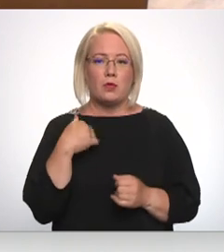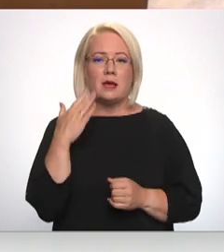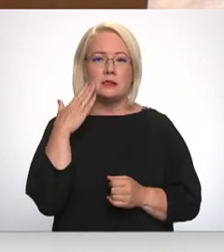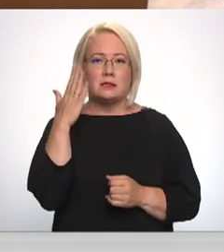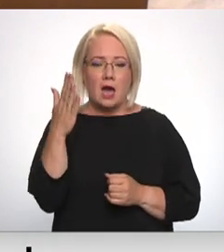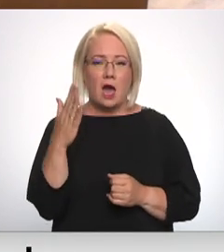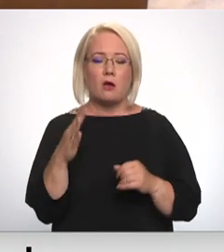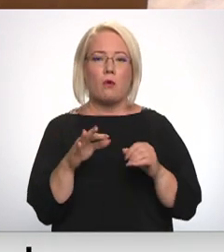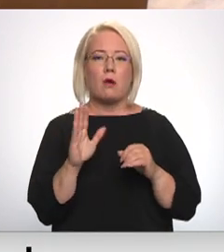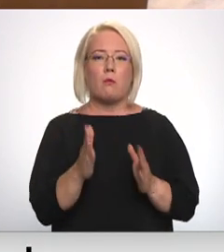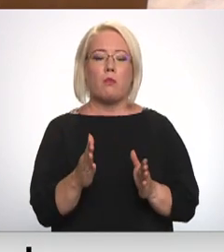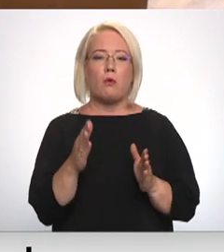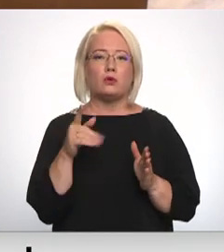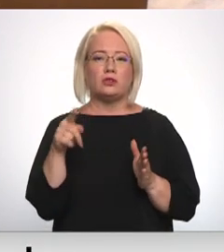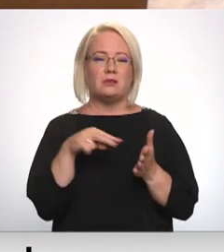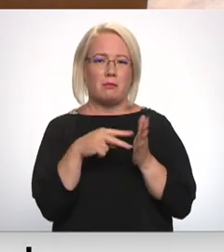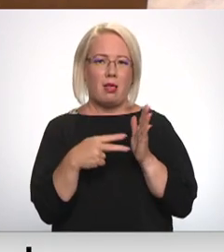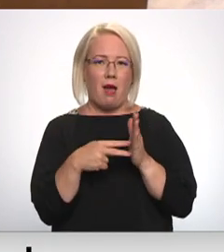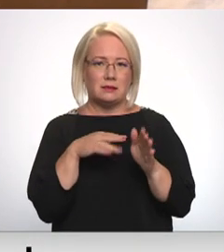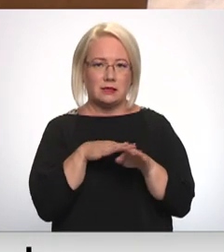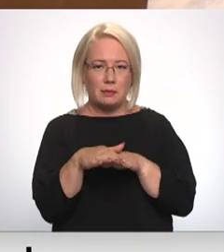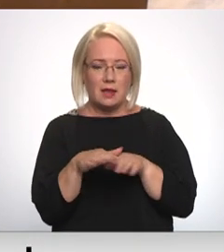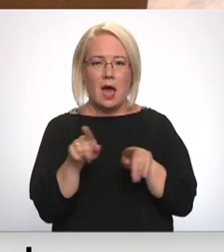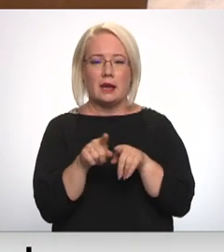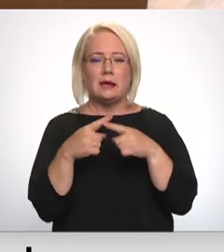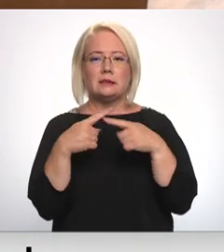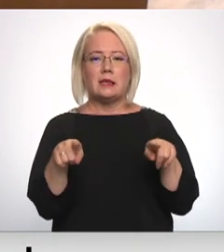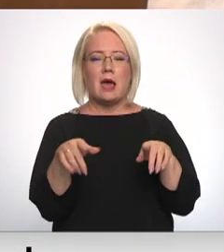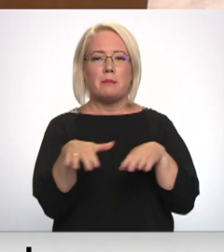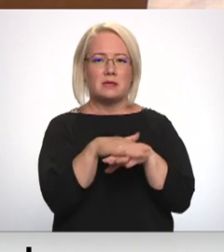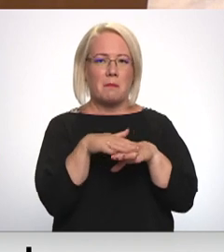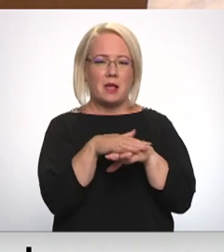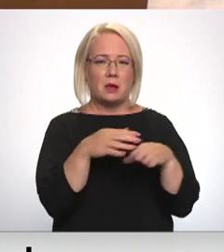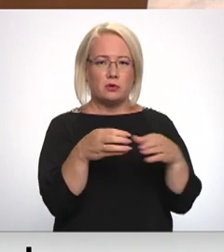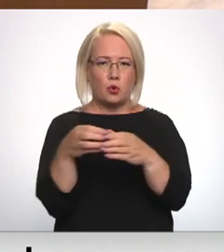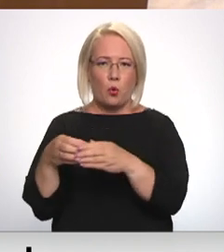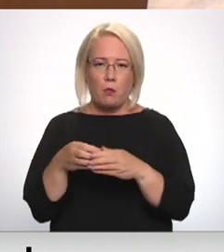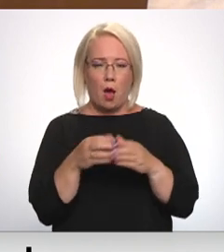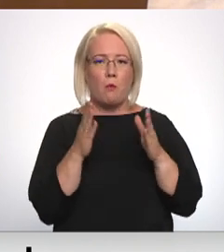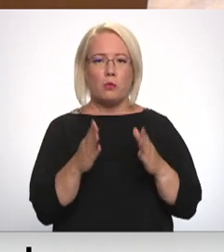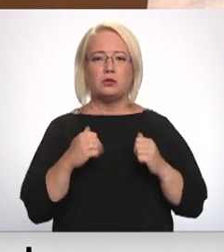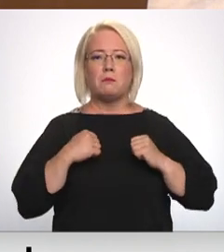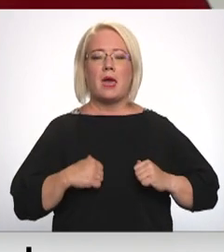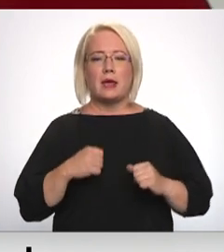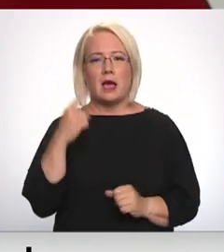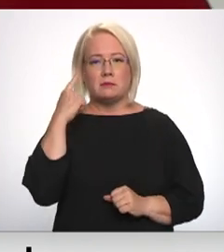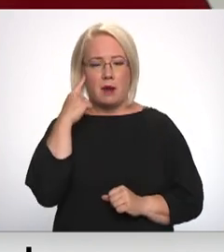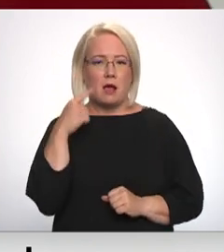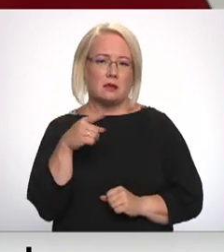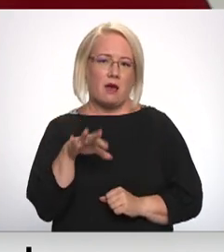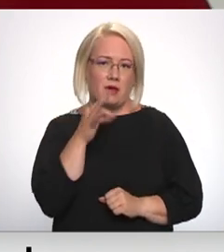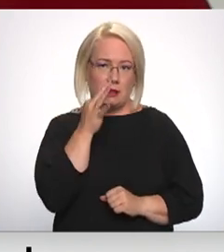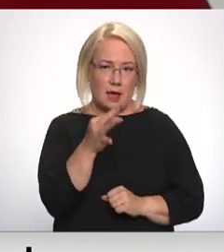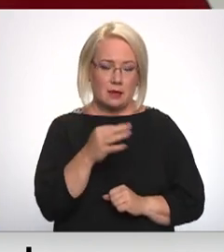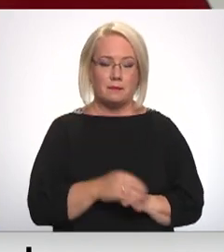iedarbinot šo plānu arī citām sabiedrības grupām būs mierīgāks prāts. Mums ir